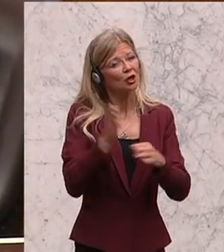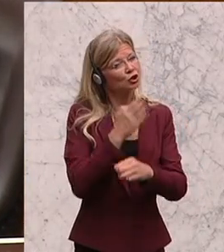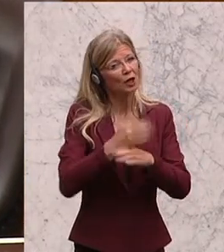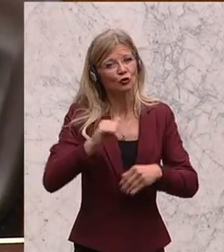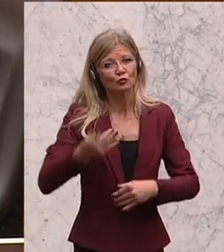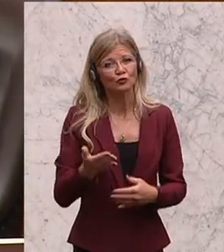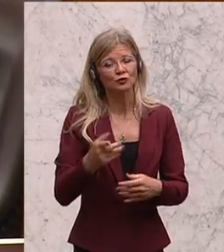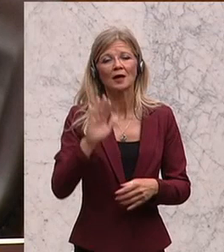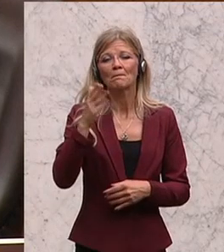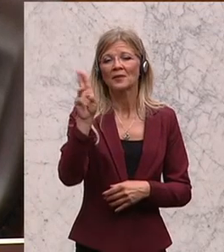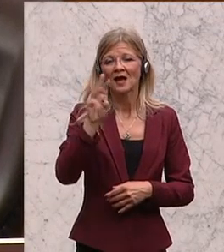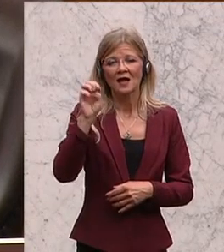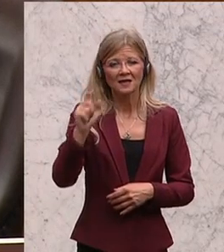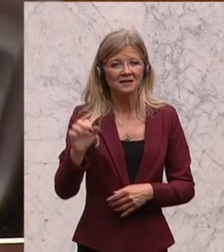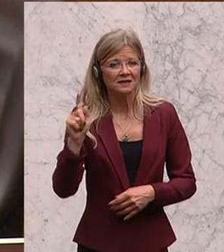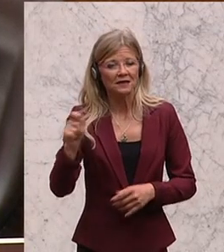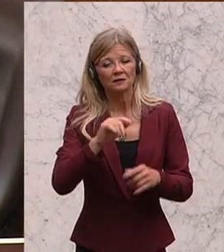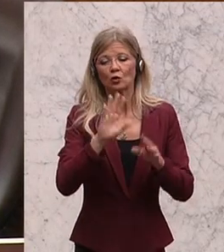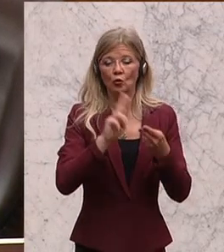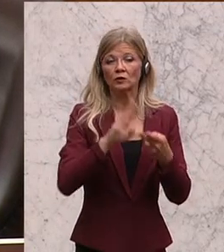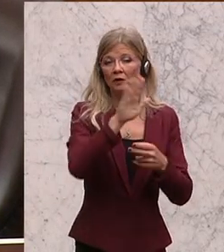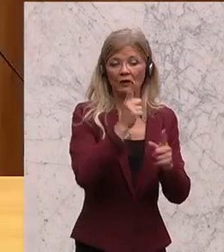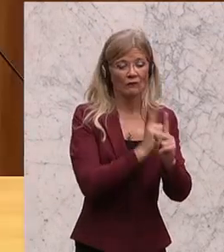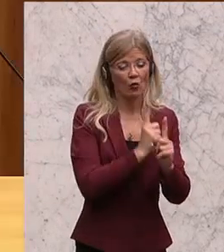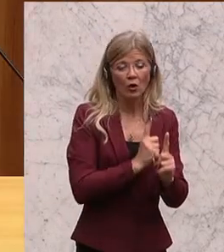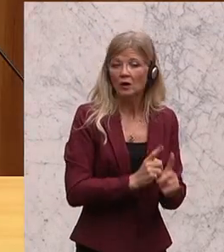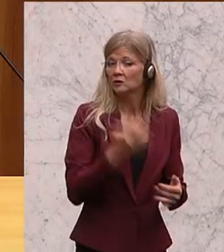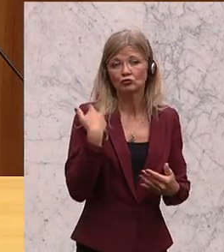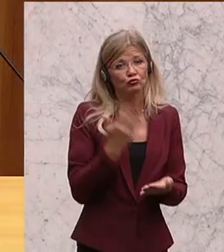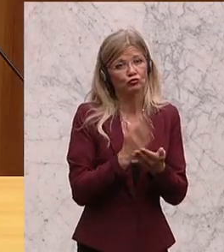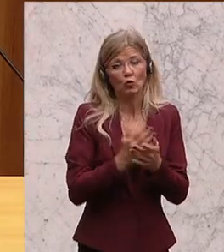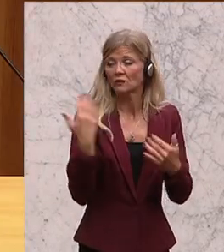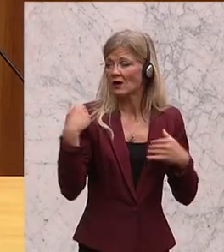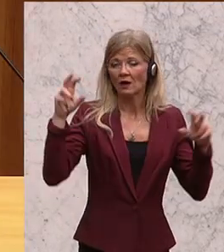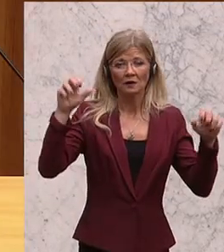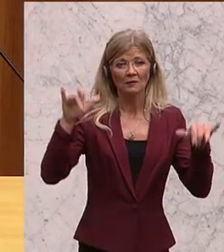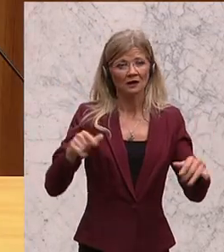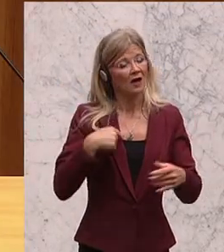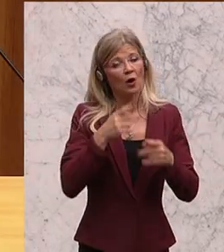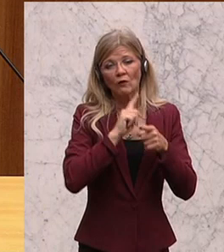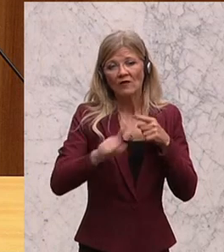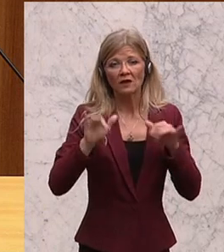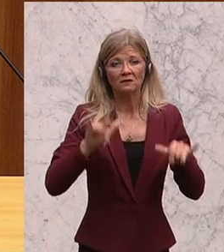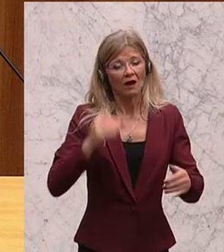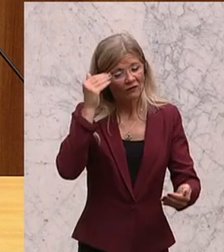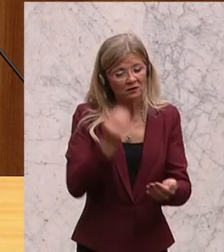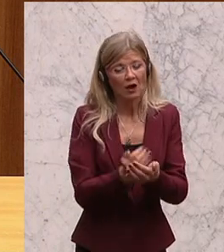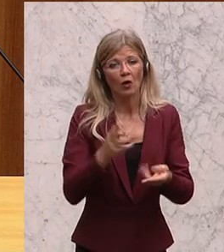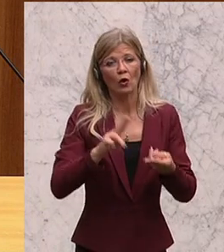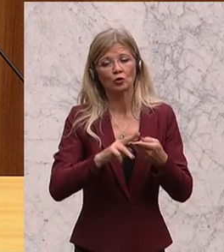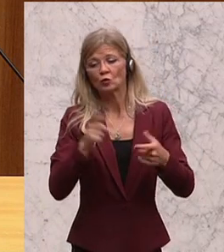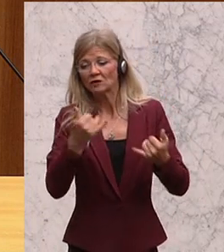wurde schon thematisiert, fehlendes Vertrauen in demokratische Institutionen und unabhängige Medien, Aufschwung von